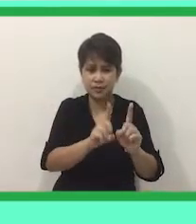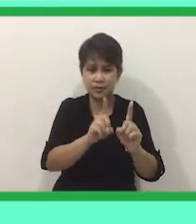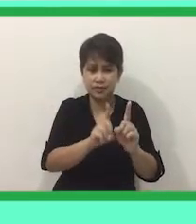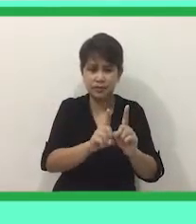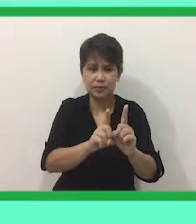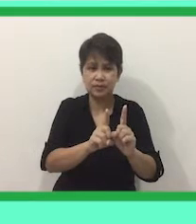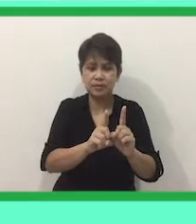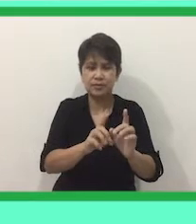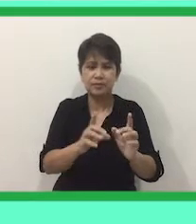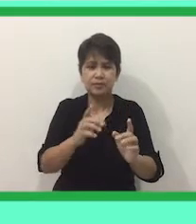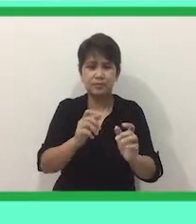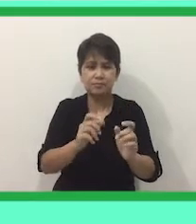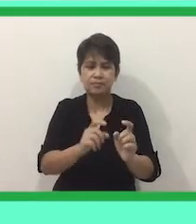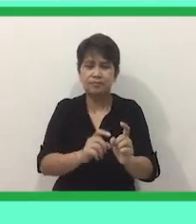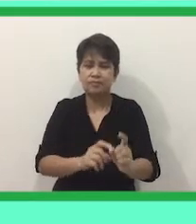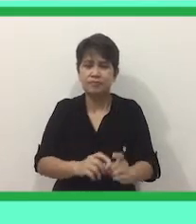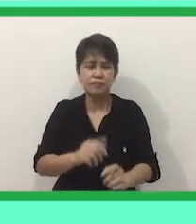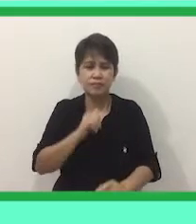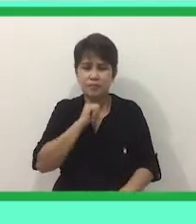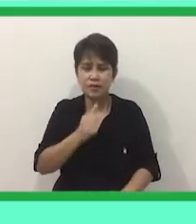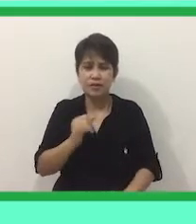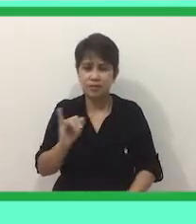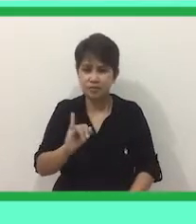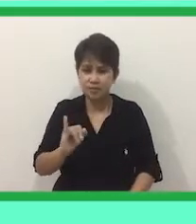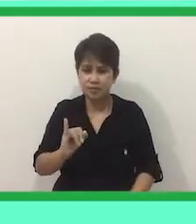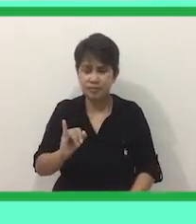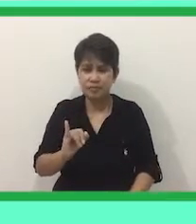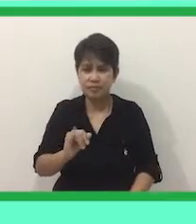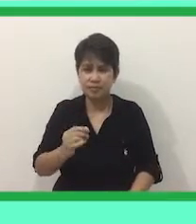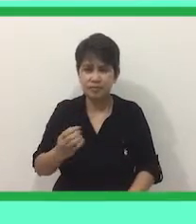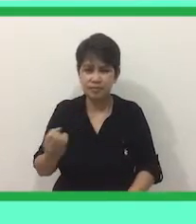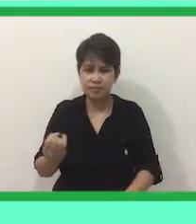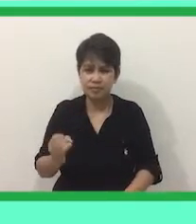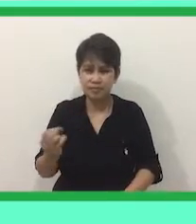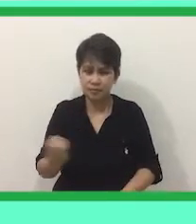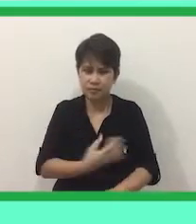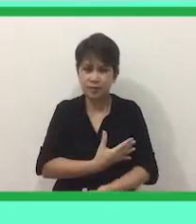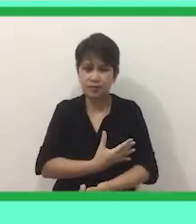-tabi Para Hindi mahawa O makahawa Ng